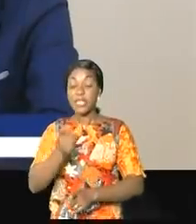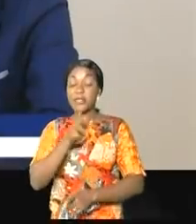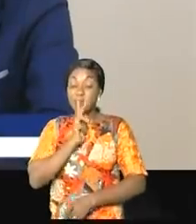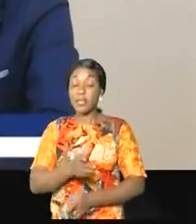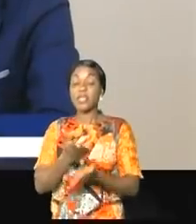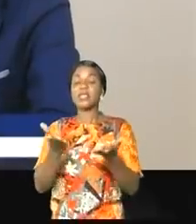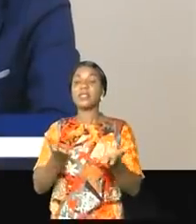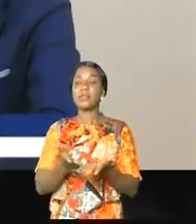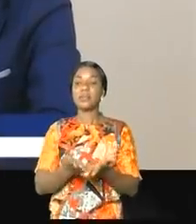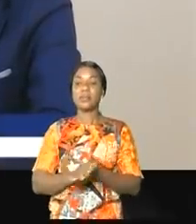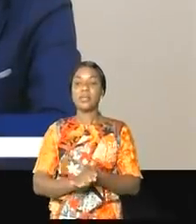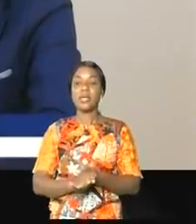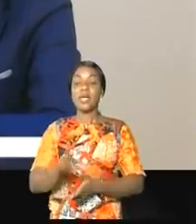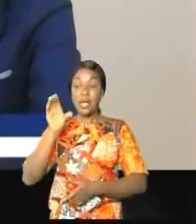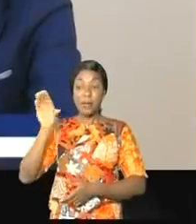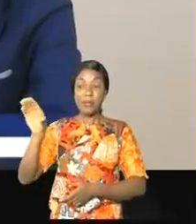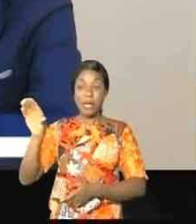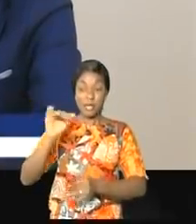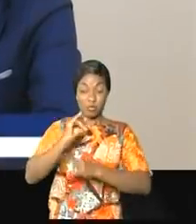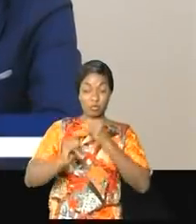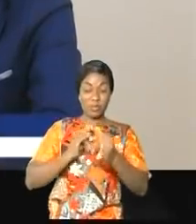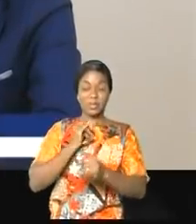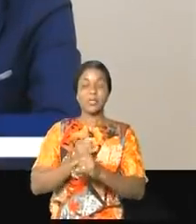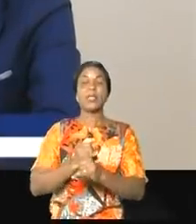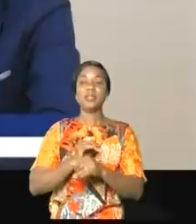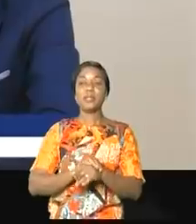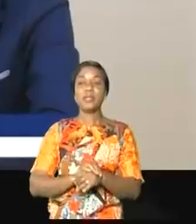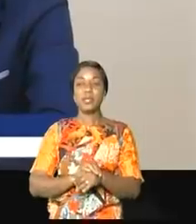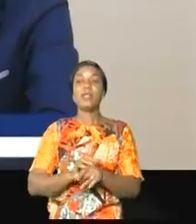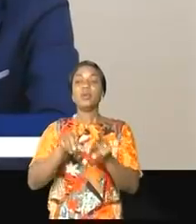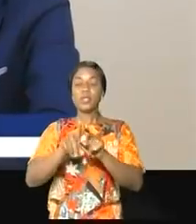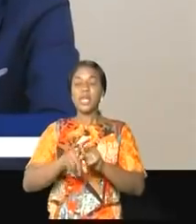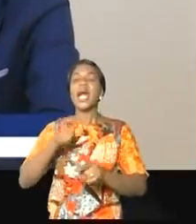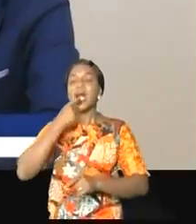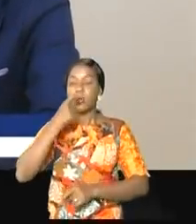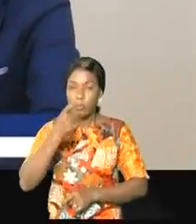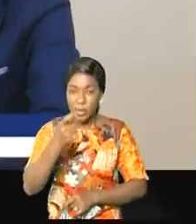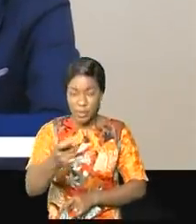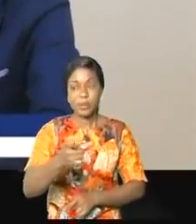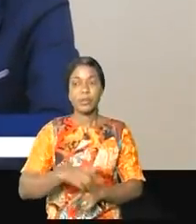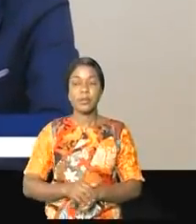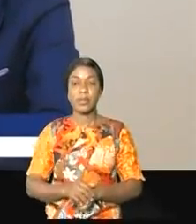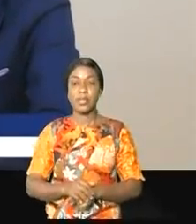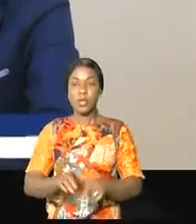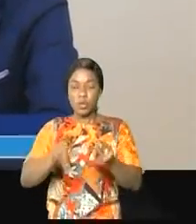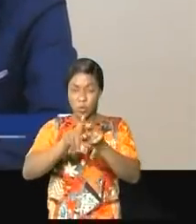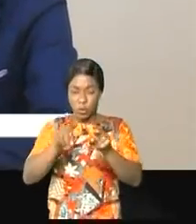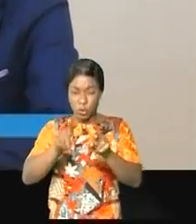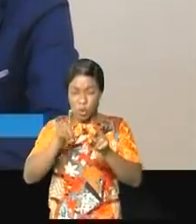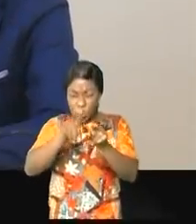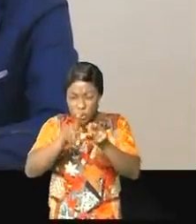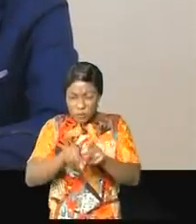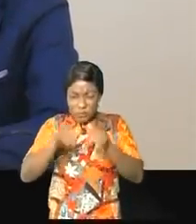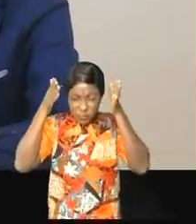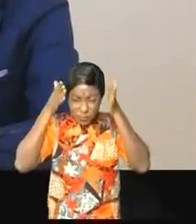et la Banque mondiale l'a également dit, il faut l'objet de l'attention de tout le monde,